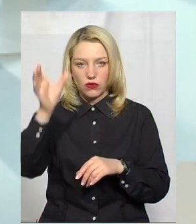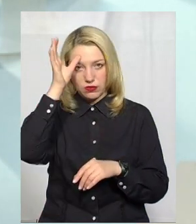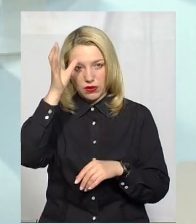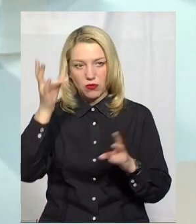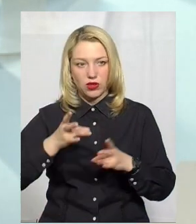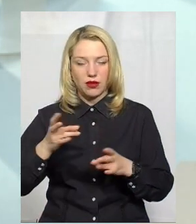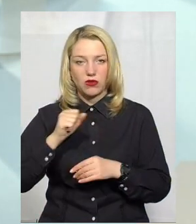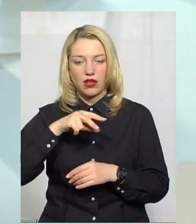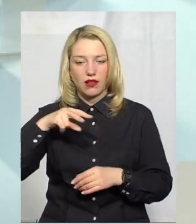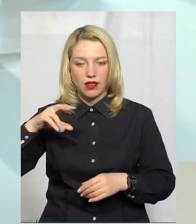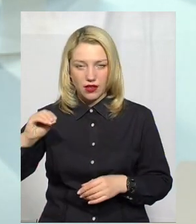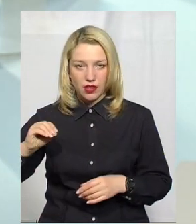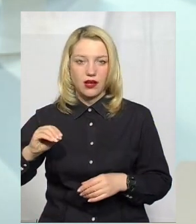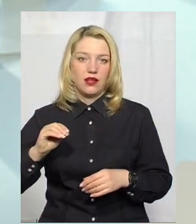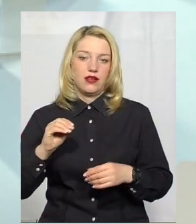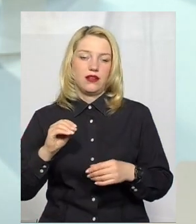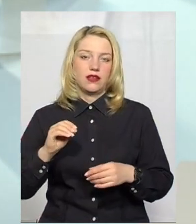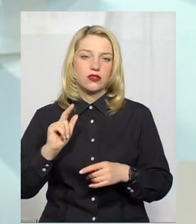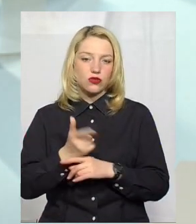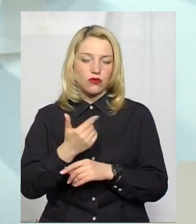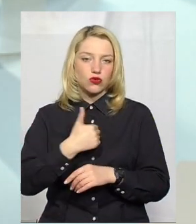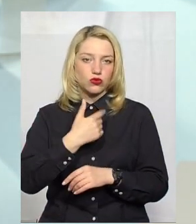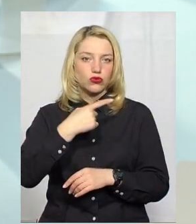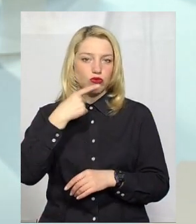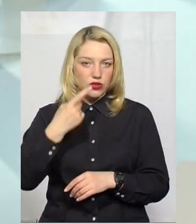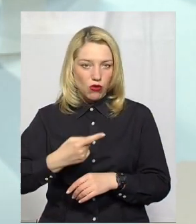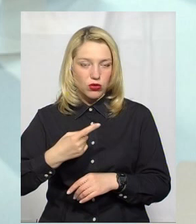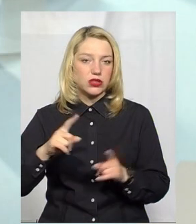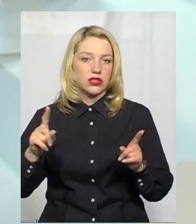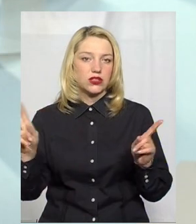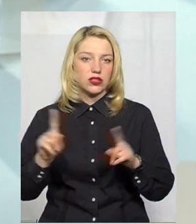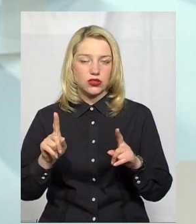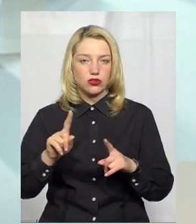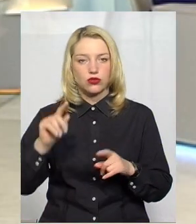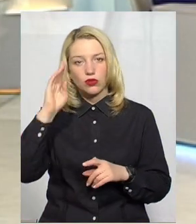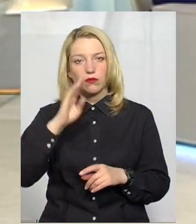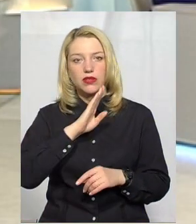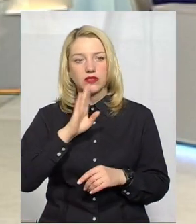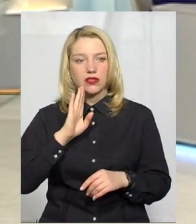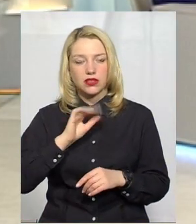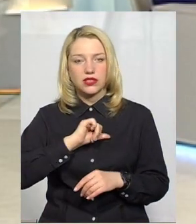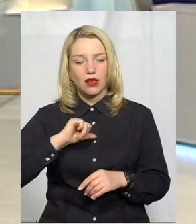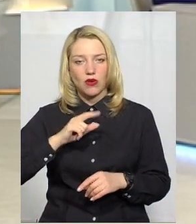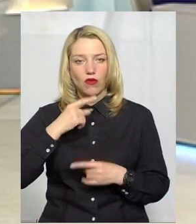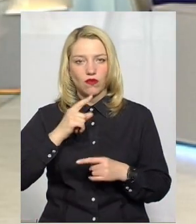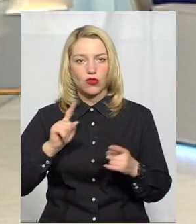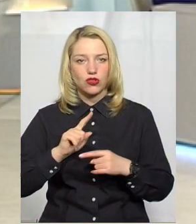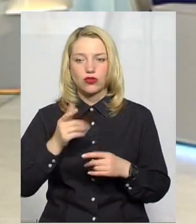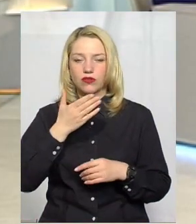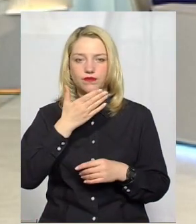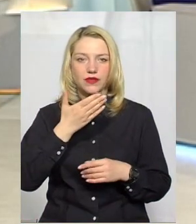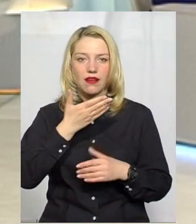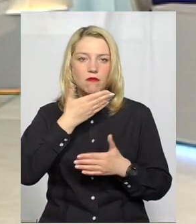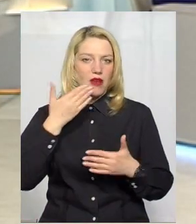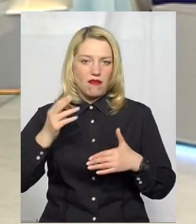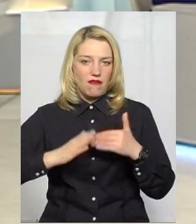потреби. Але, знову ж таки, хочу наголосити, що батьки самі говорять про те, що вони не фахівці